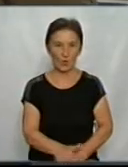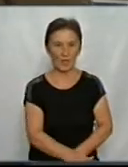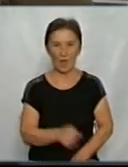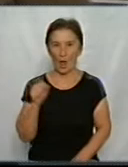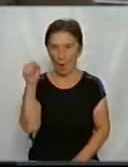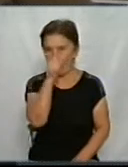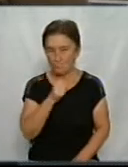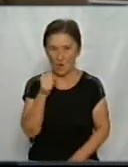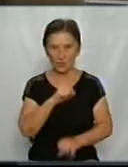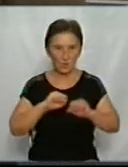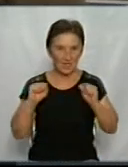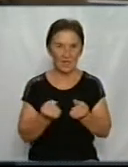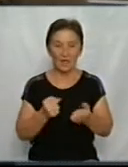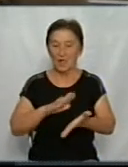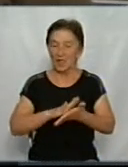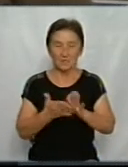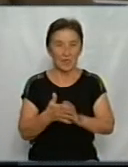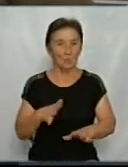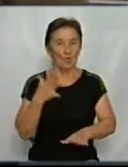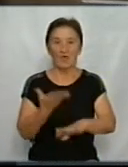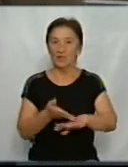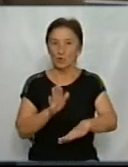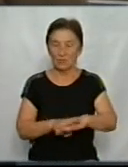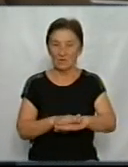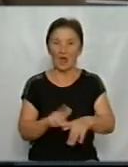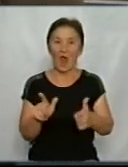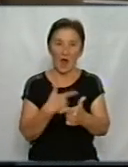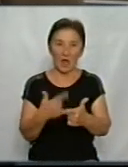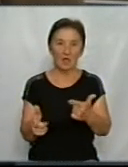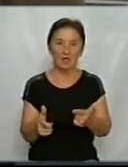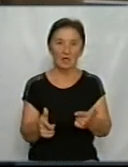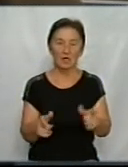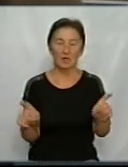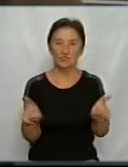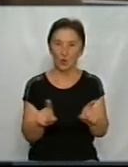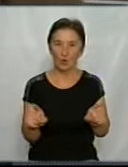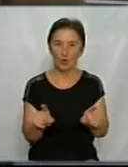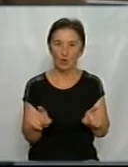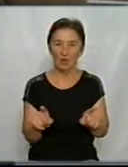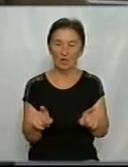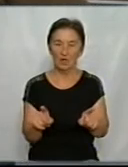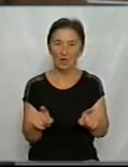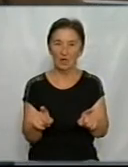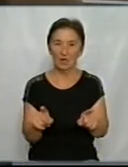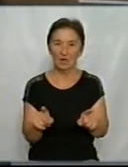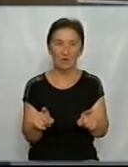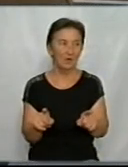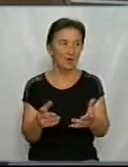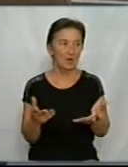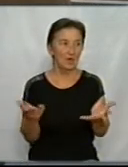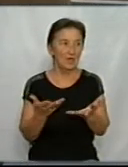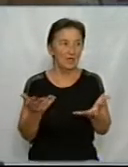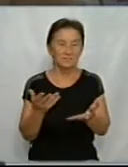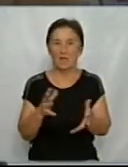дійсно був такий тяжкий, але те, що згадується, якось не було